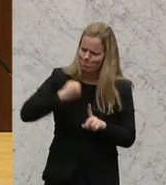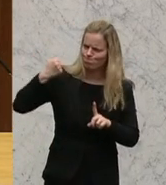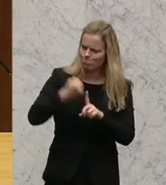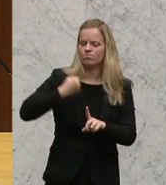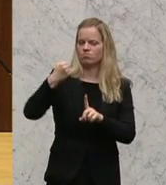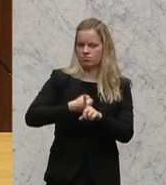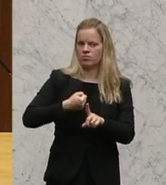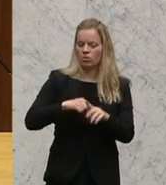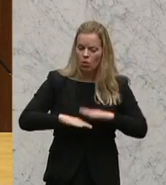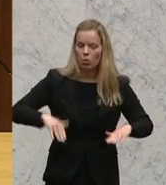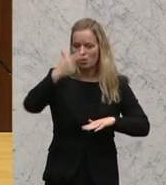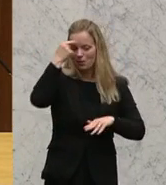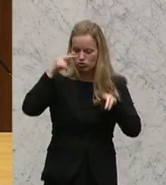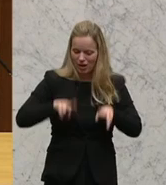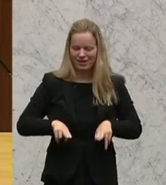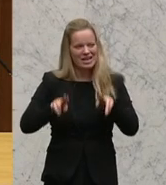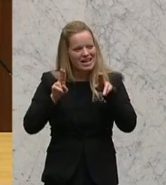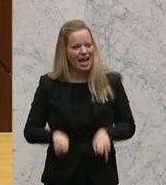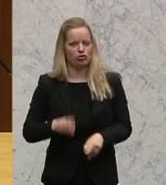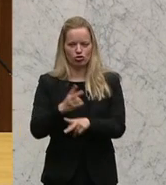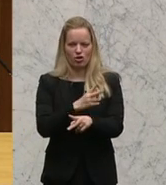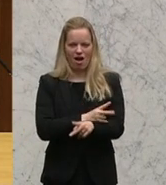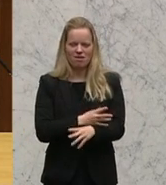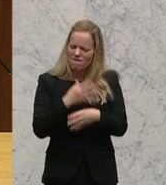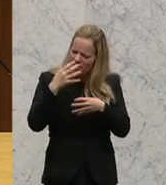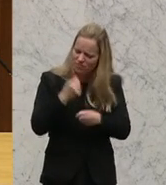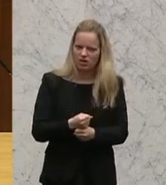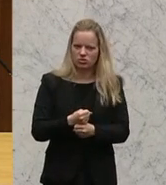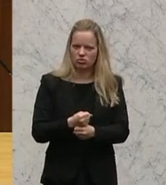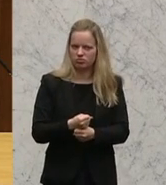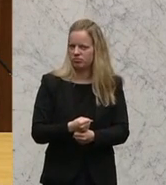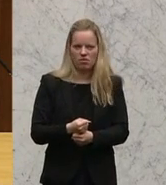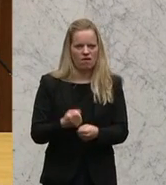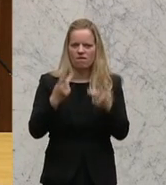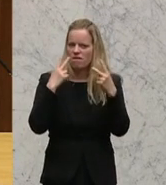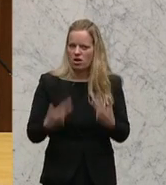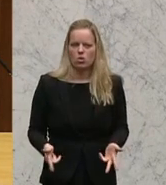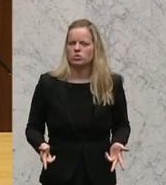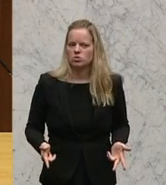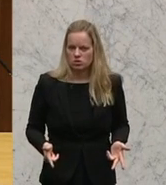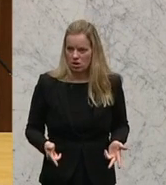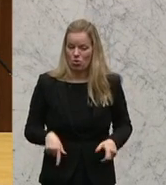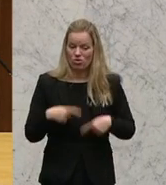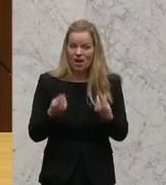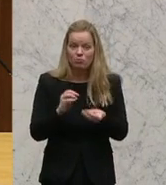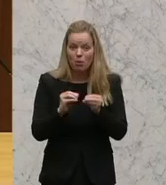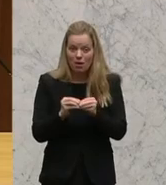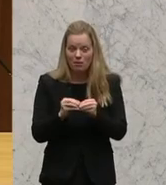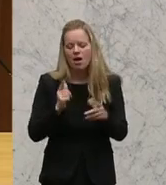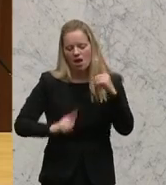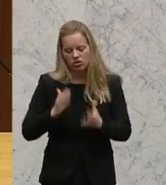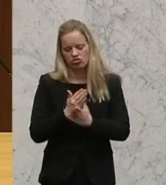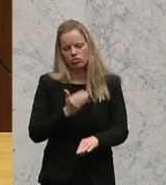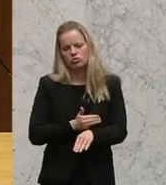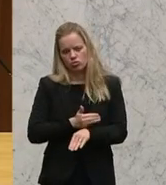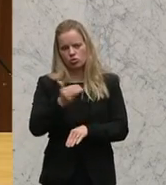dass diese Grund- und Menschenrechte, dass der Rechtsstaat, dass die Verfassung in Österreich nichts mehr wert ist. Das Problem ist, nur dann wird es leider Gottes schon